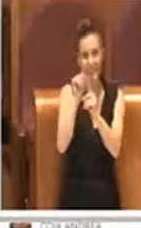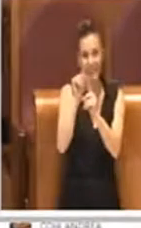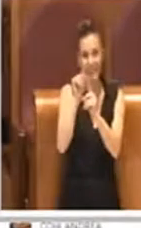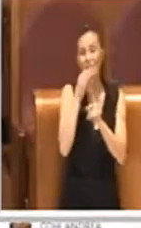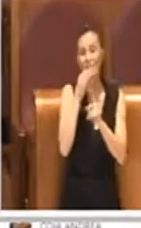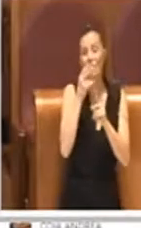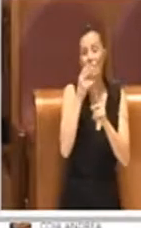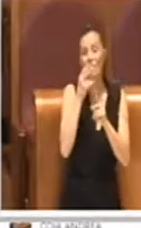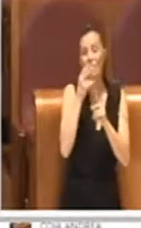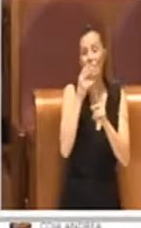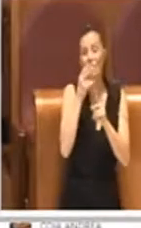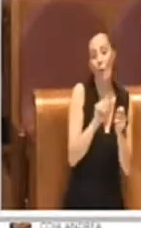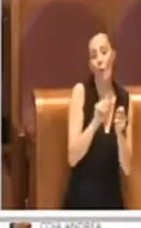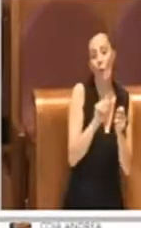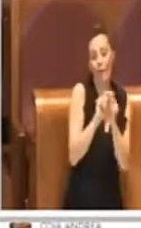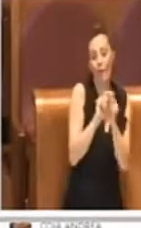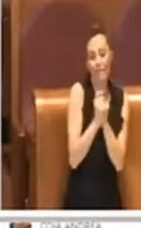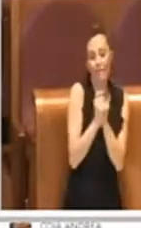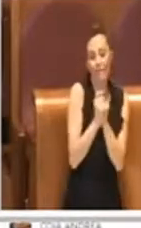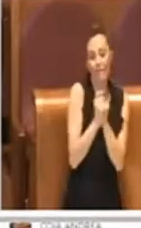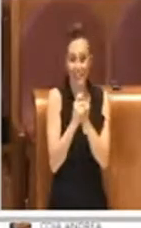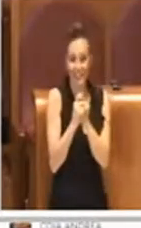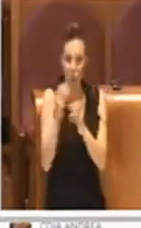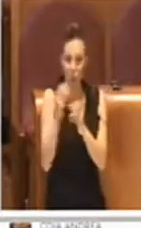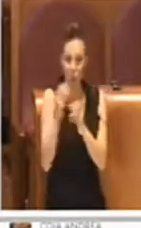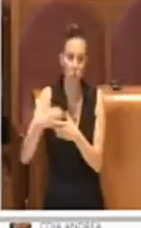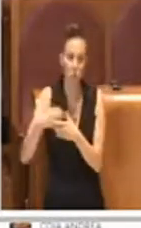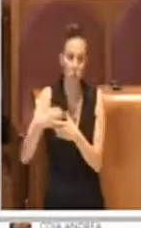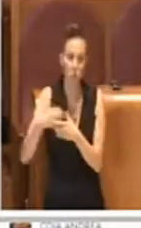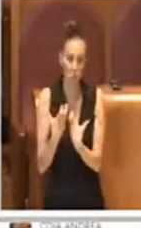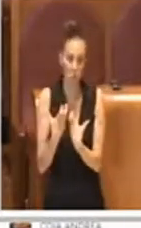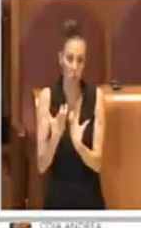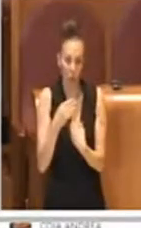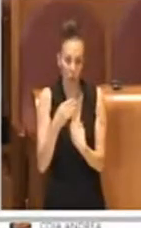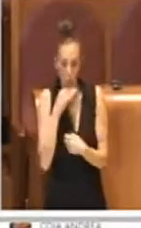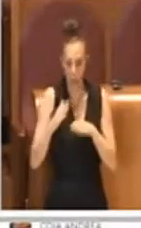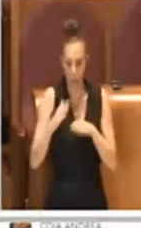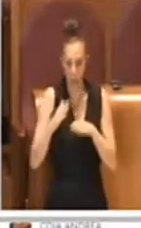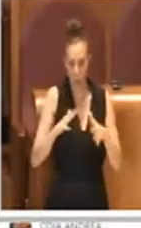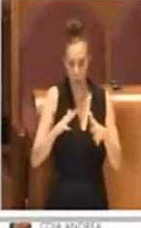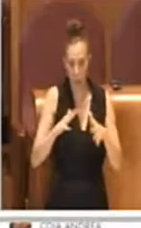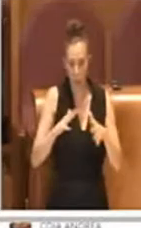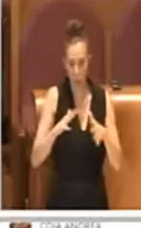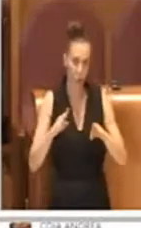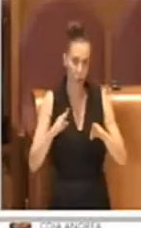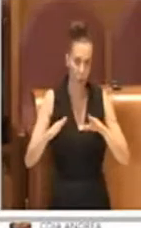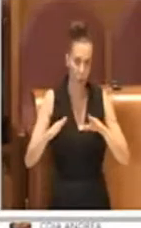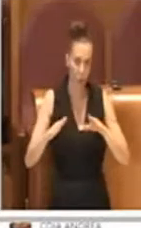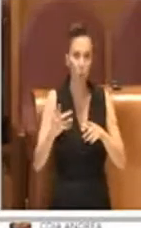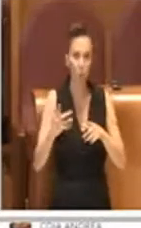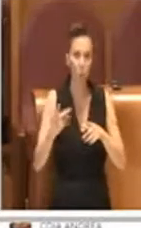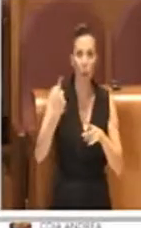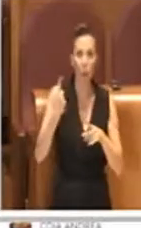variazioni relativamente contenuto e direi anche giustificato in questo caso